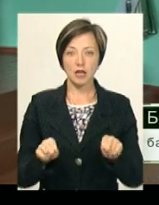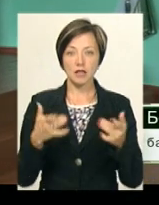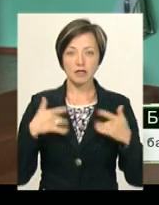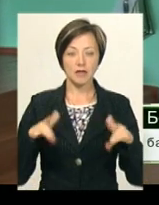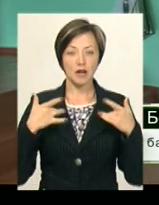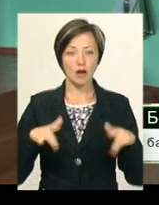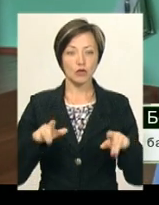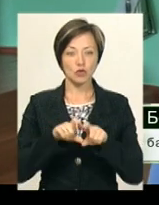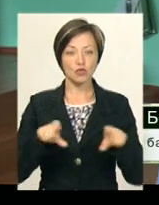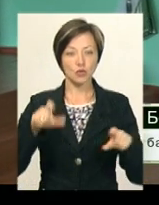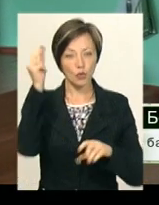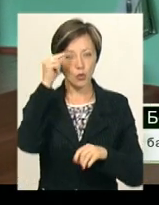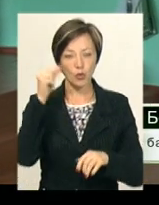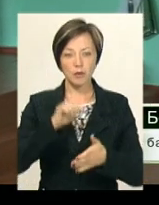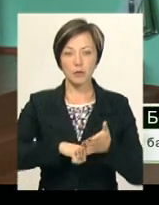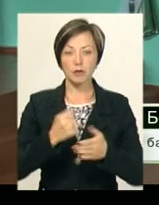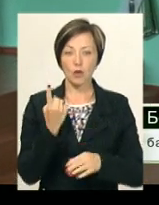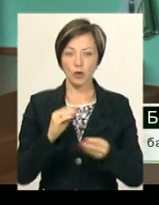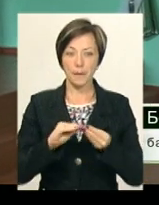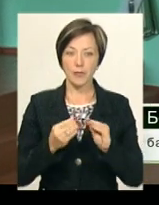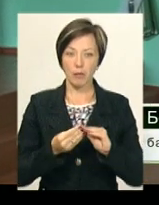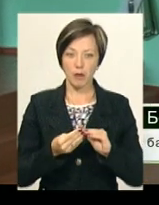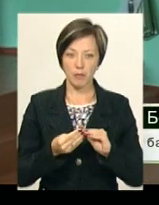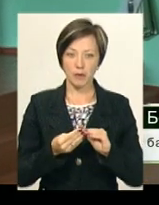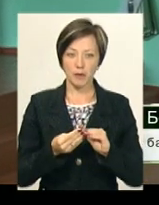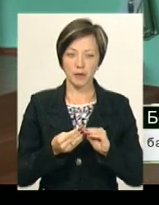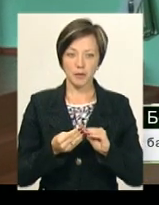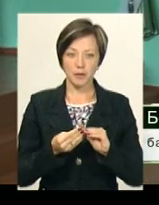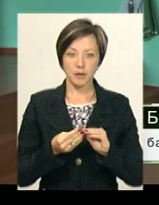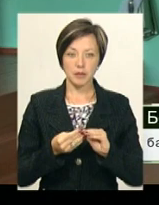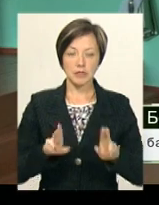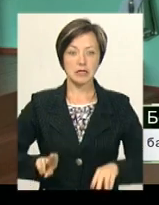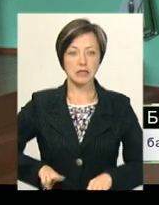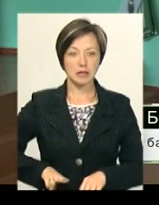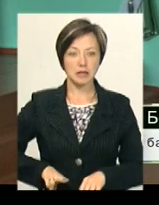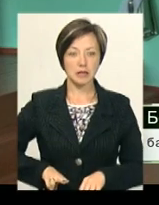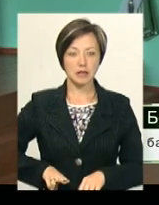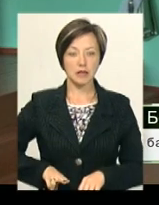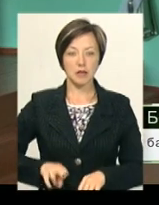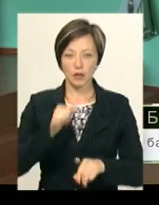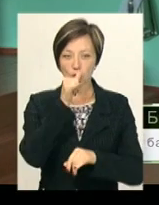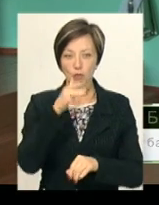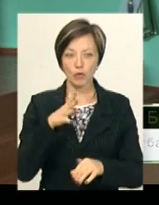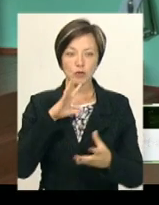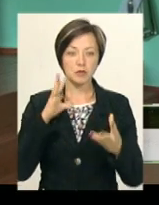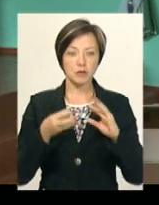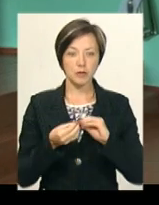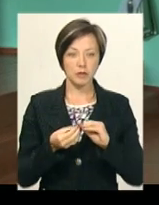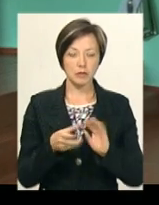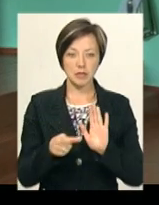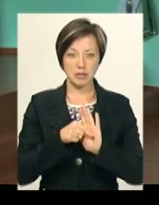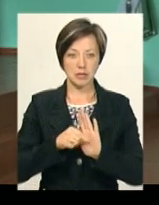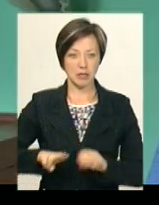цю школу тільки за одної проблеми, що не можуть знайти общий язик